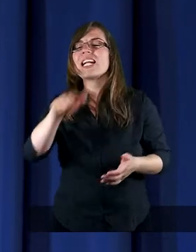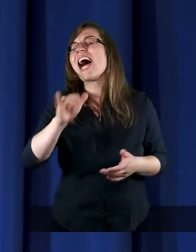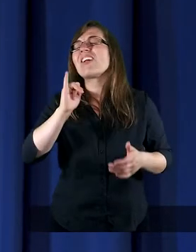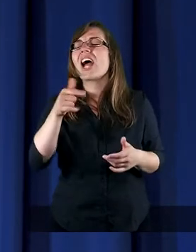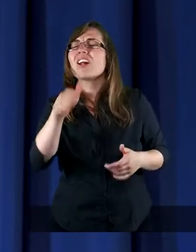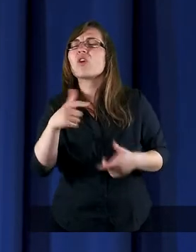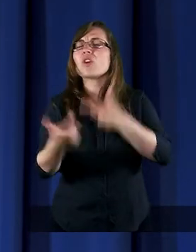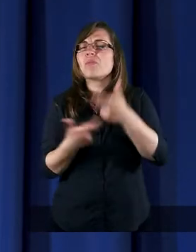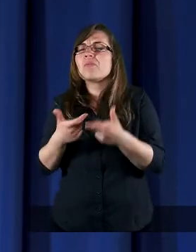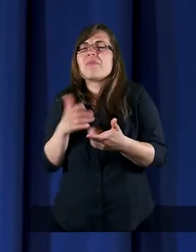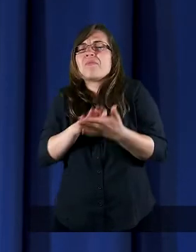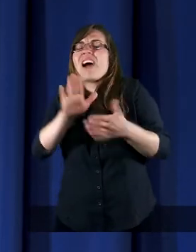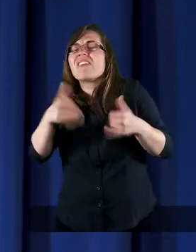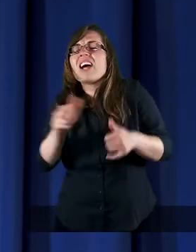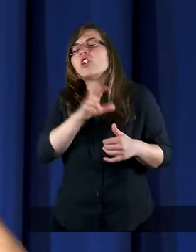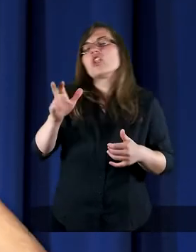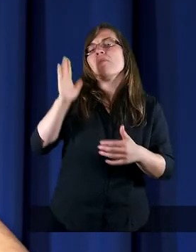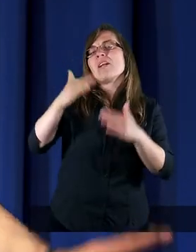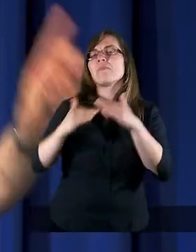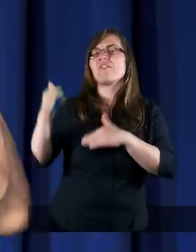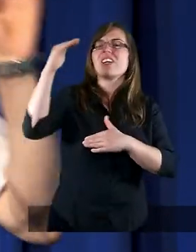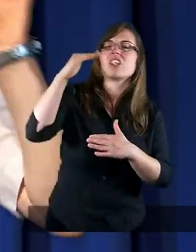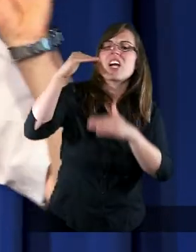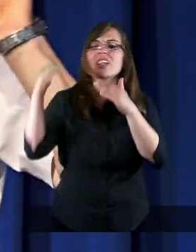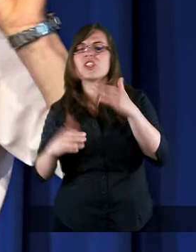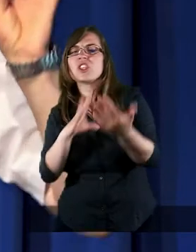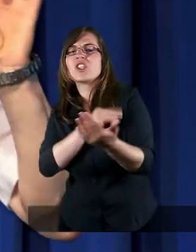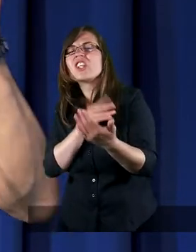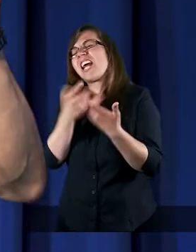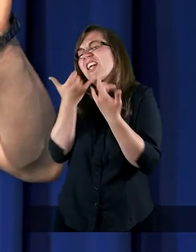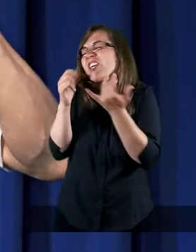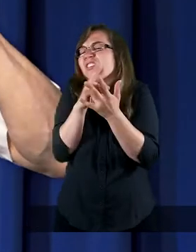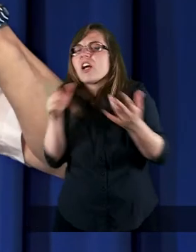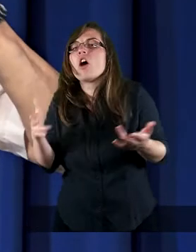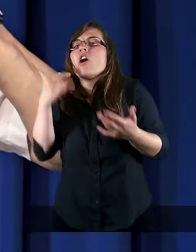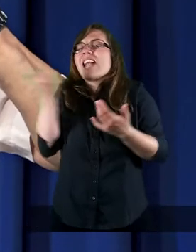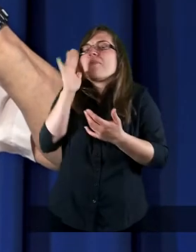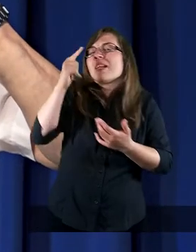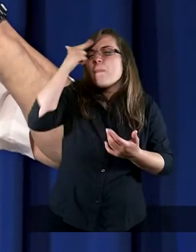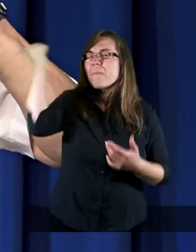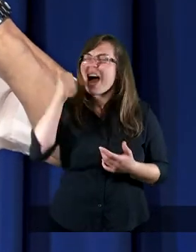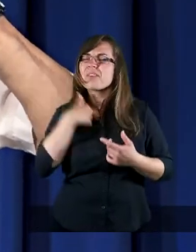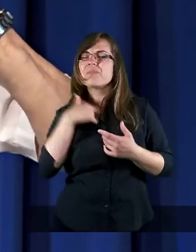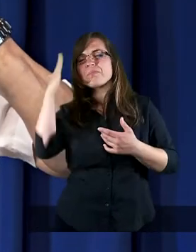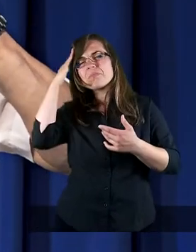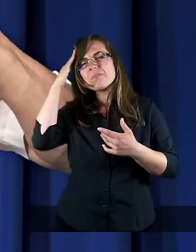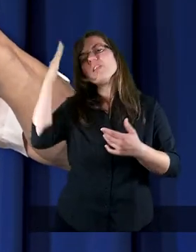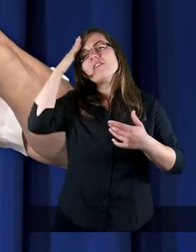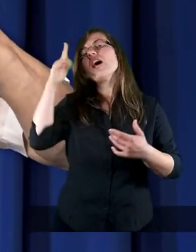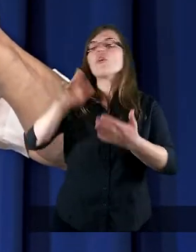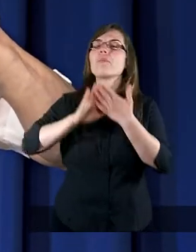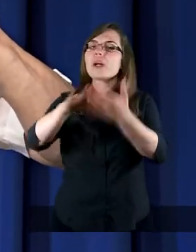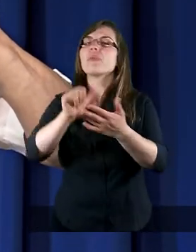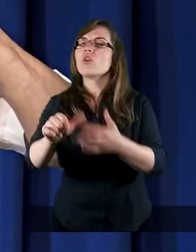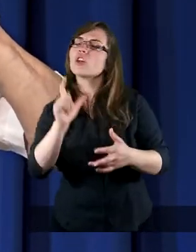czuł, bez względu, czy będę miał wyższe ciśnienie, czy niższe, zawsze będę pamiętał, że przebaczenie to już historia.